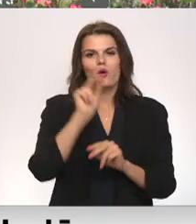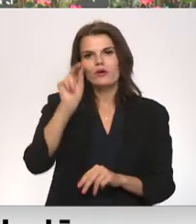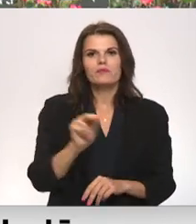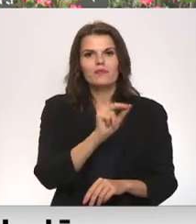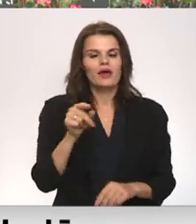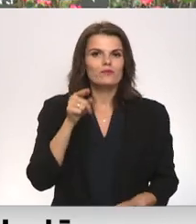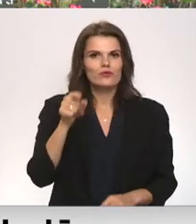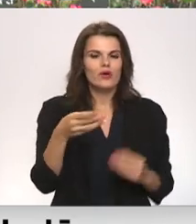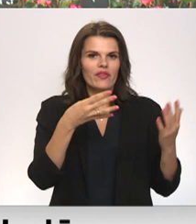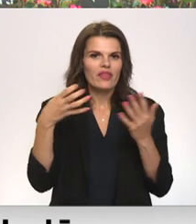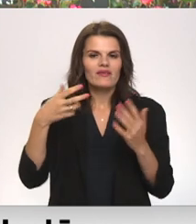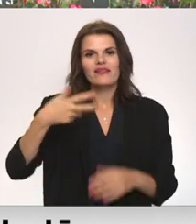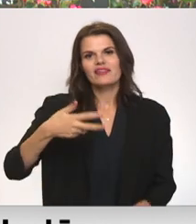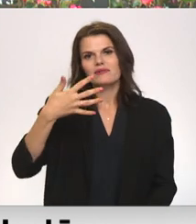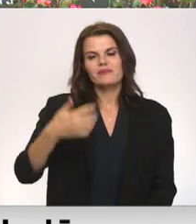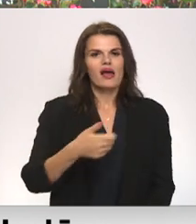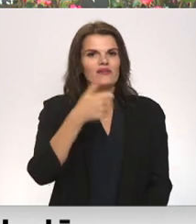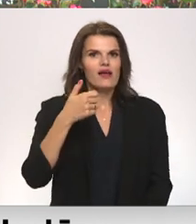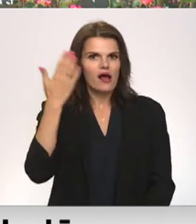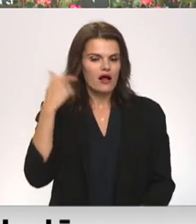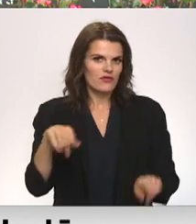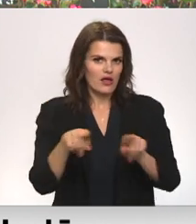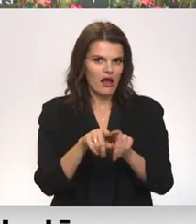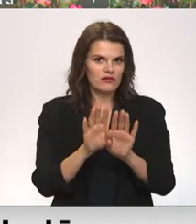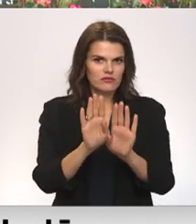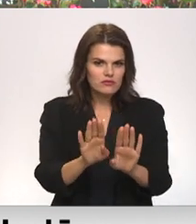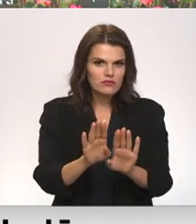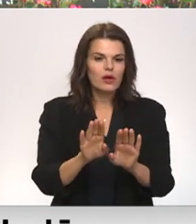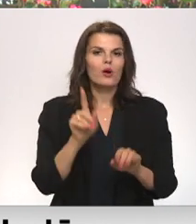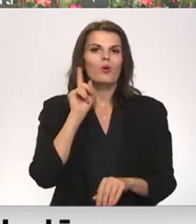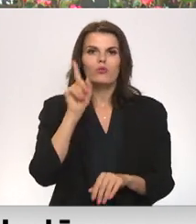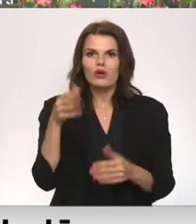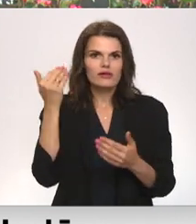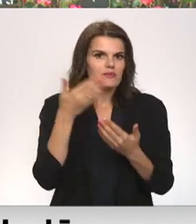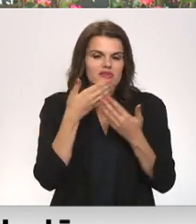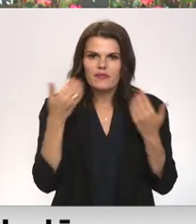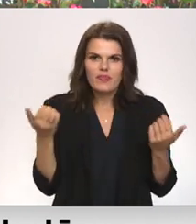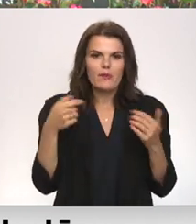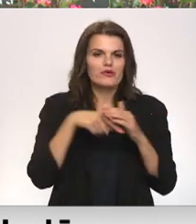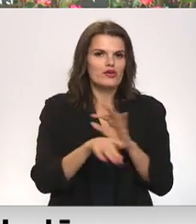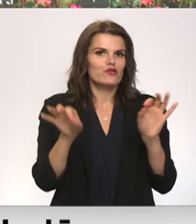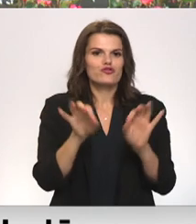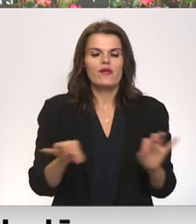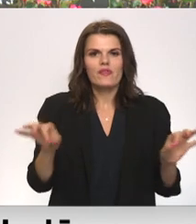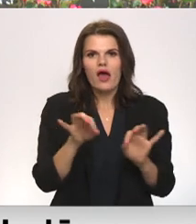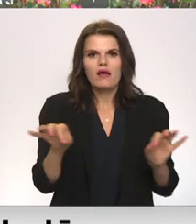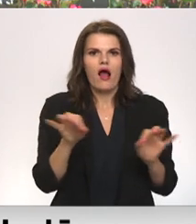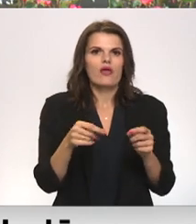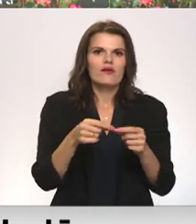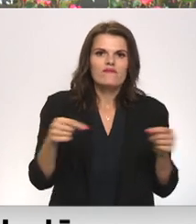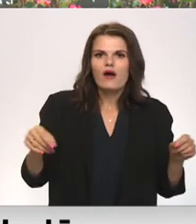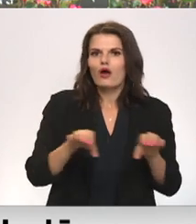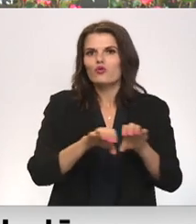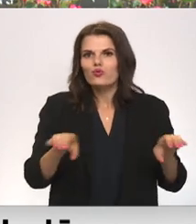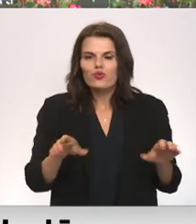1935. gada izskatā, kur, protams, nebija paredzētas iekšā nekādas ne komunikācijas,